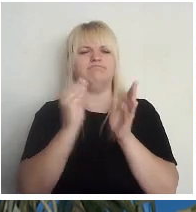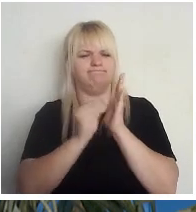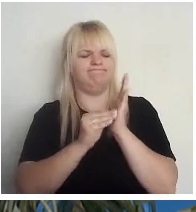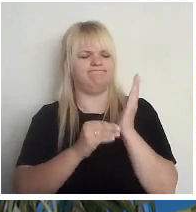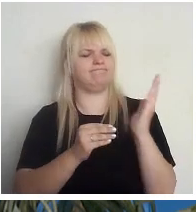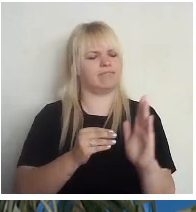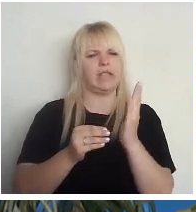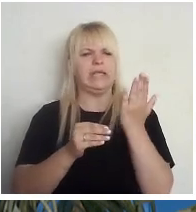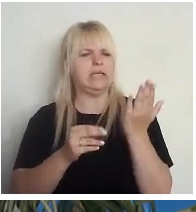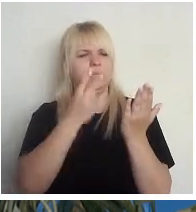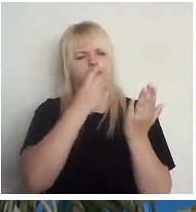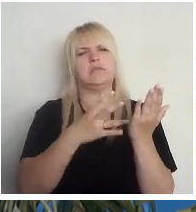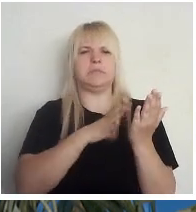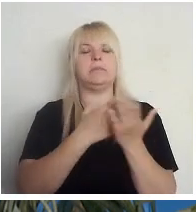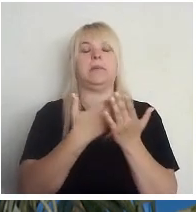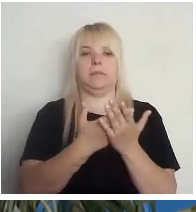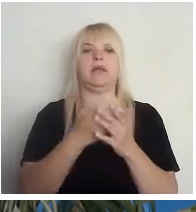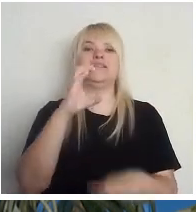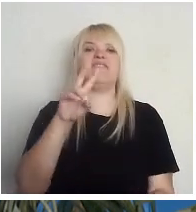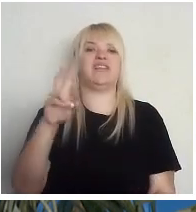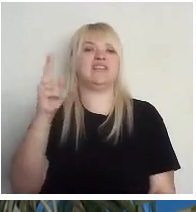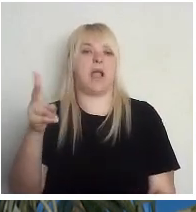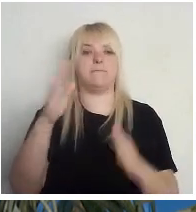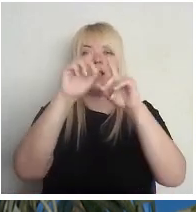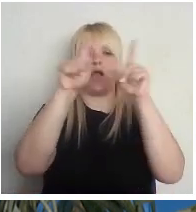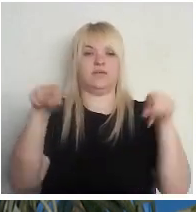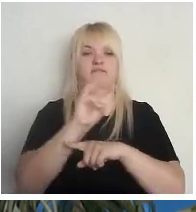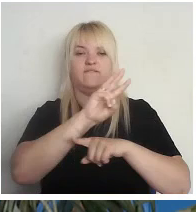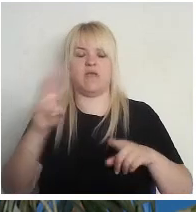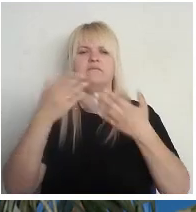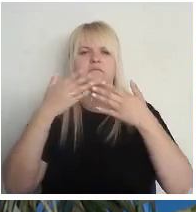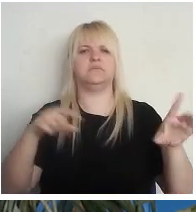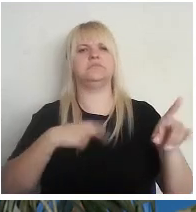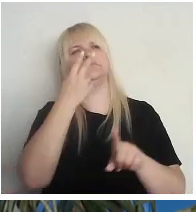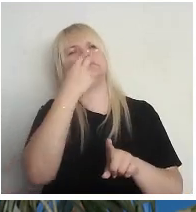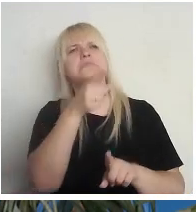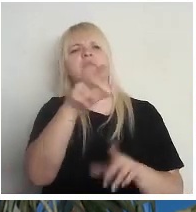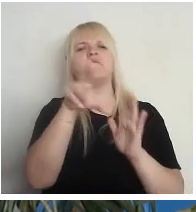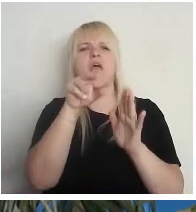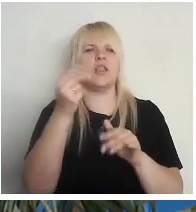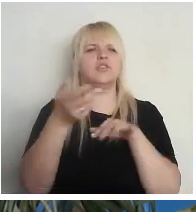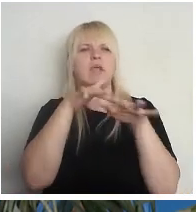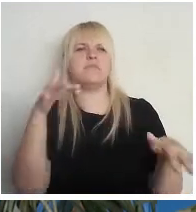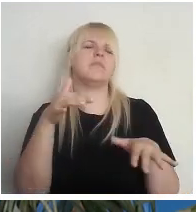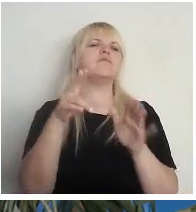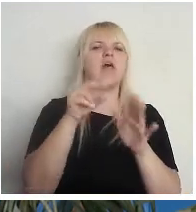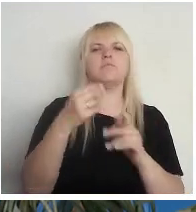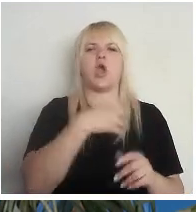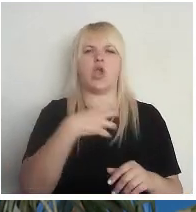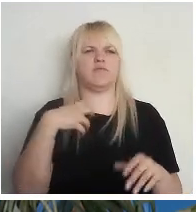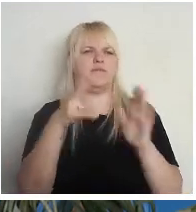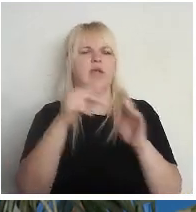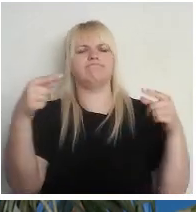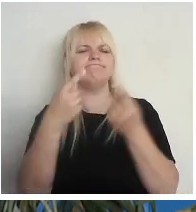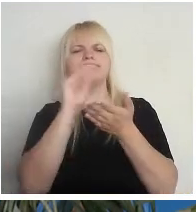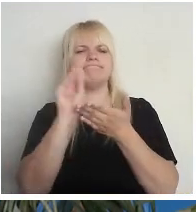CVK mājaslapā, piemēram, kas ir tā informācija, kur ir skaidrots par pašvaldību vēlēšanā, par saimas vēlēšanā. Bija pāris lietas, kas man